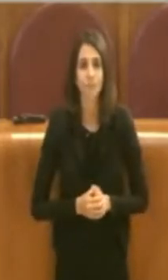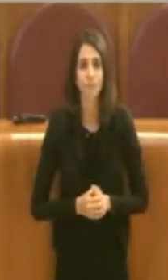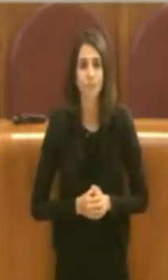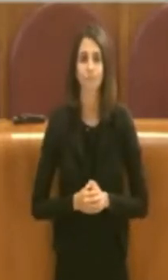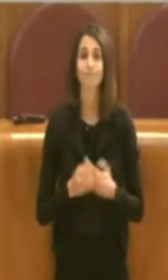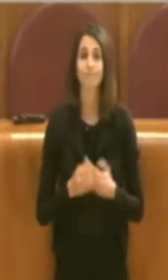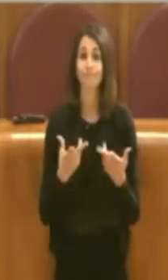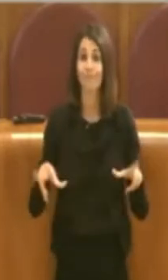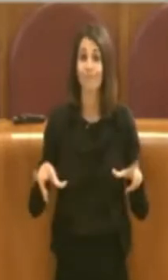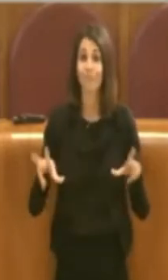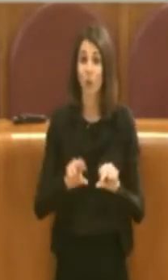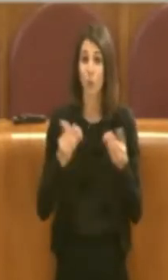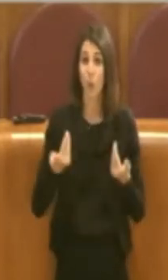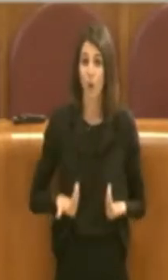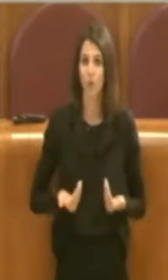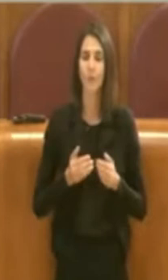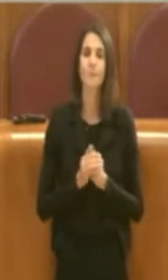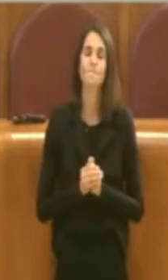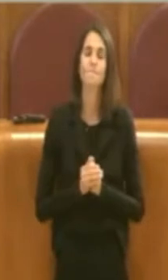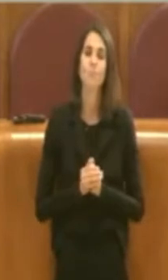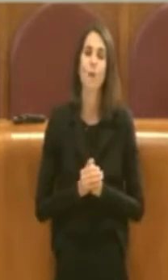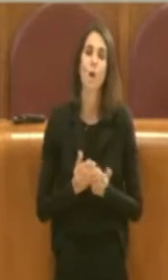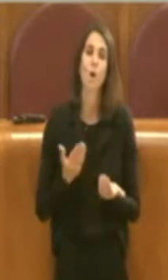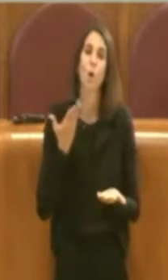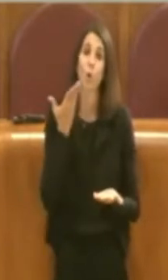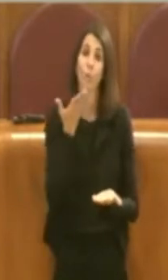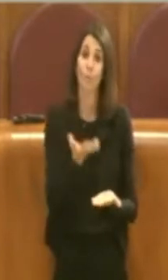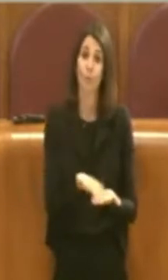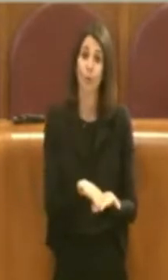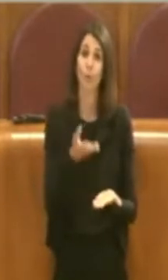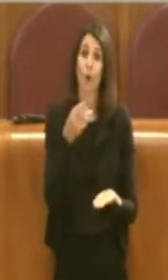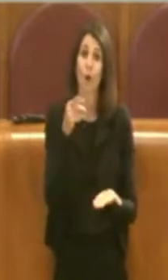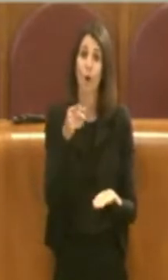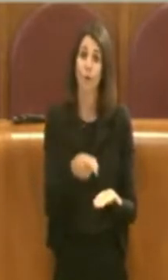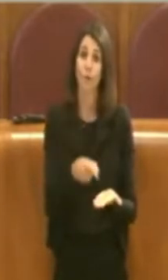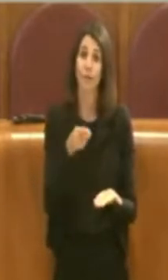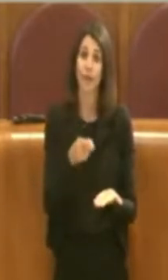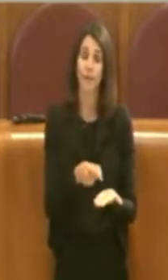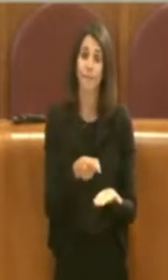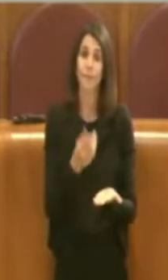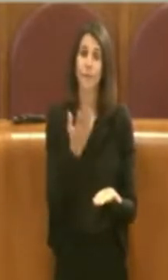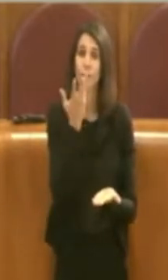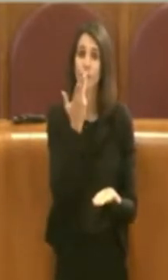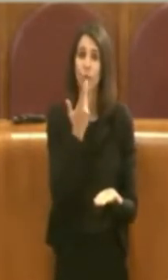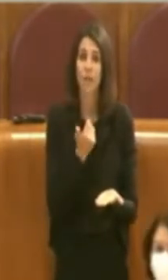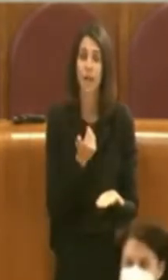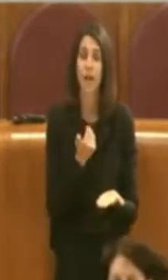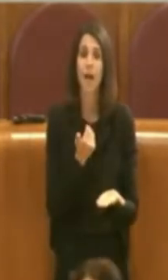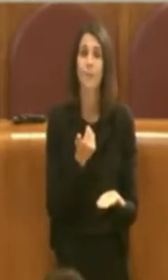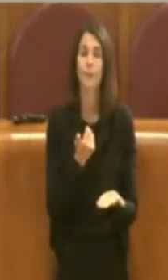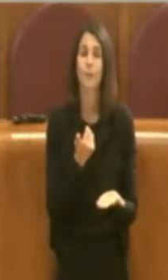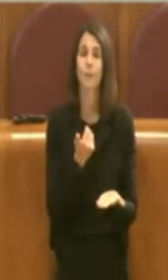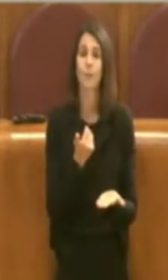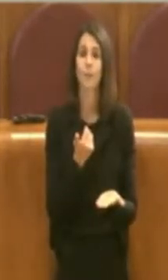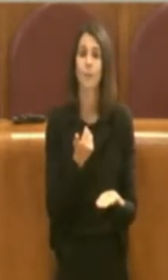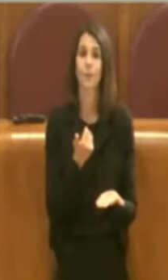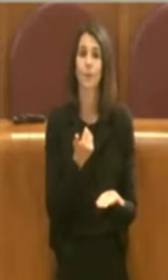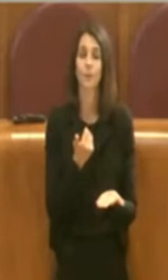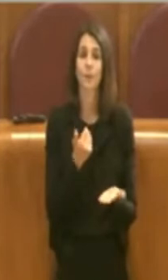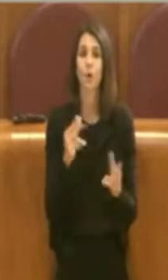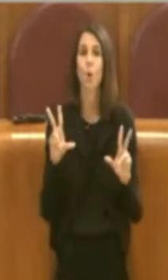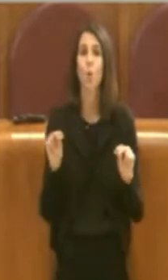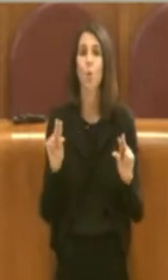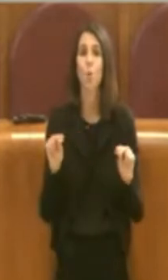Rieccoci con questa proposta, andiamo ad esercitare una delle opzioni che il nuovo